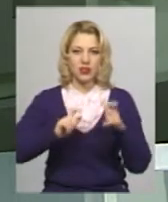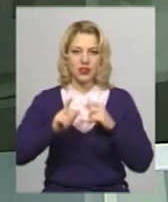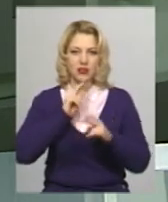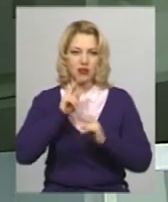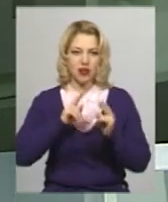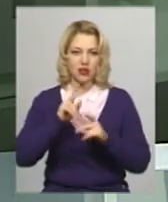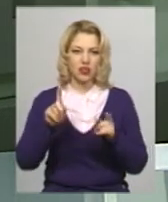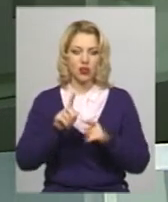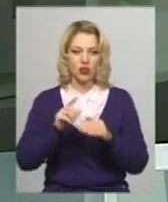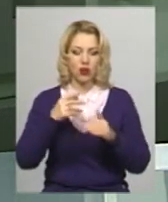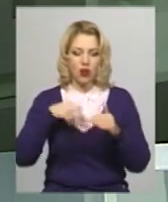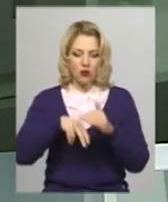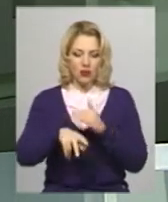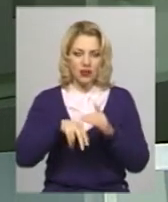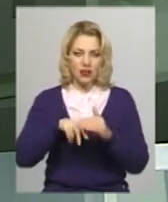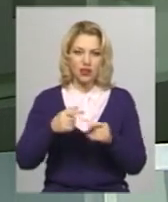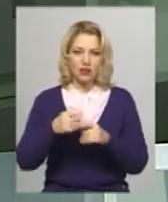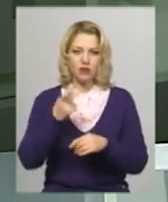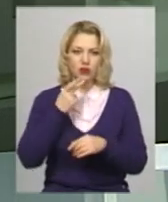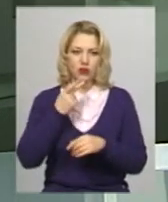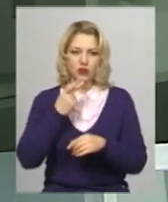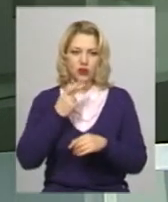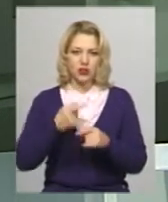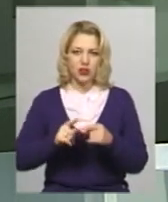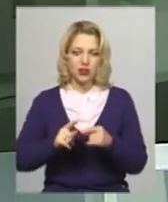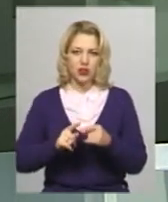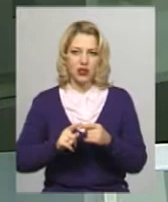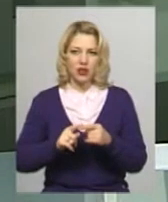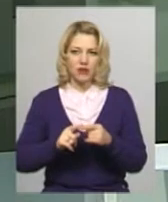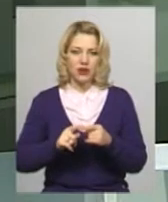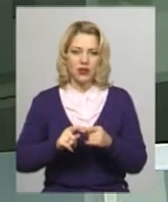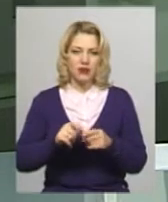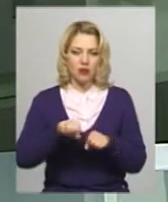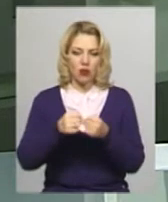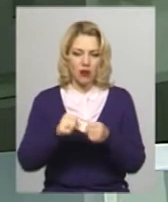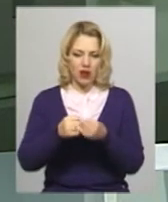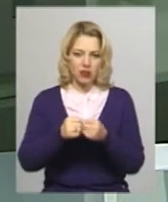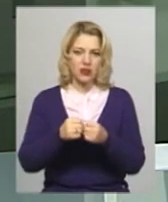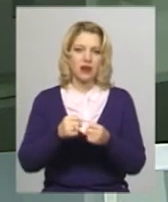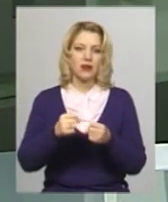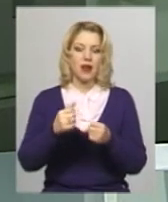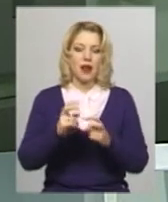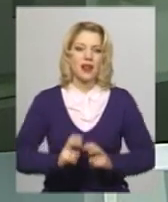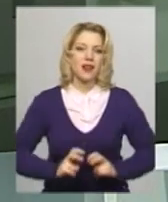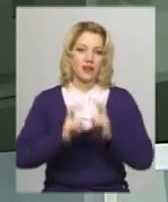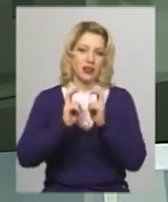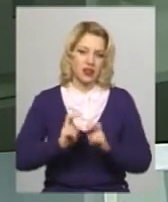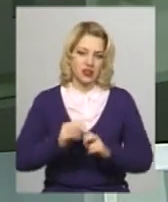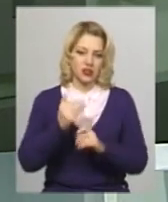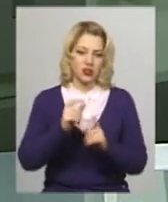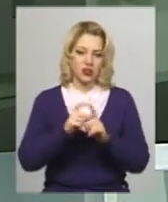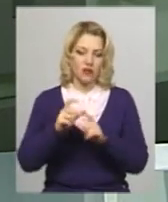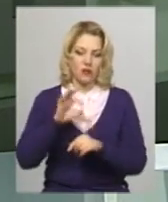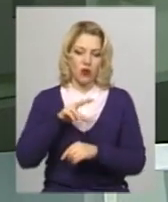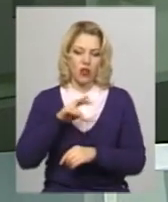скаржаться, що у під'їзді постійно виходять з ладу пасажирський та вантажний ліфти. За словами Івана